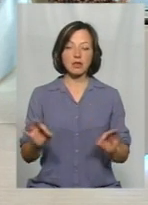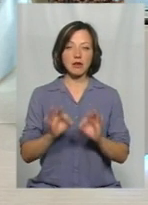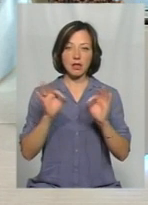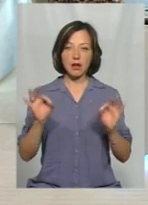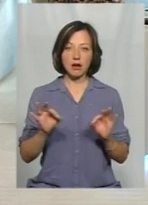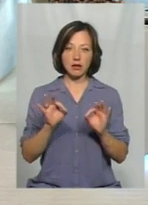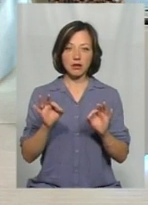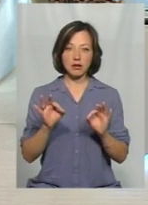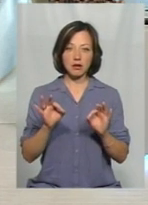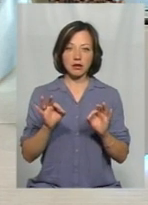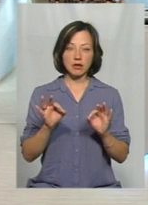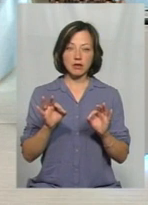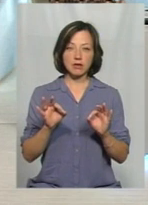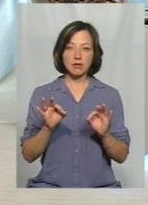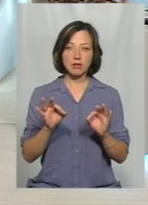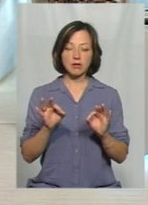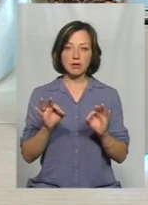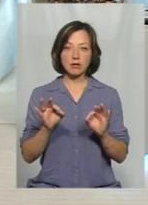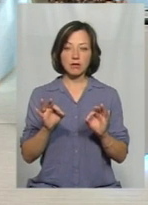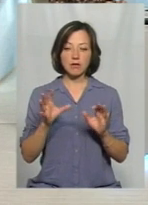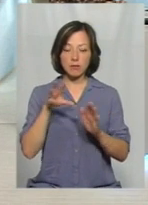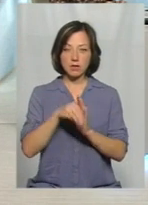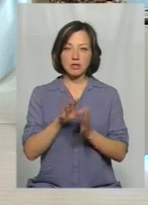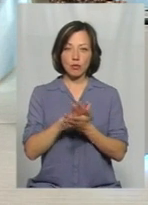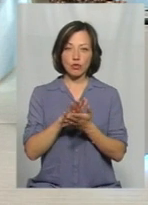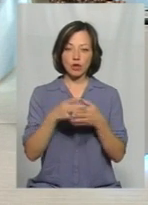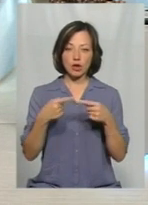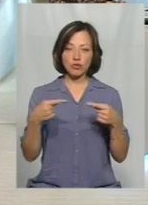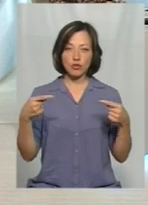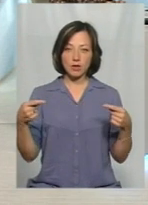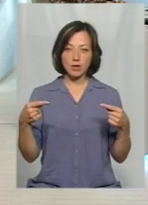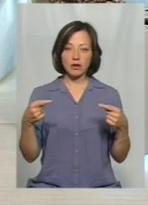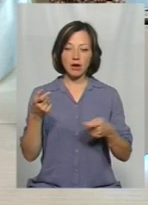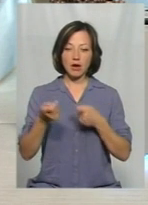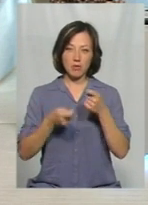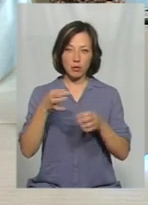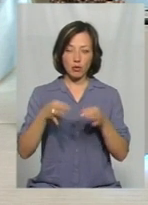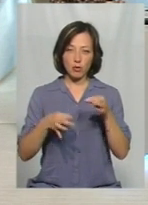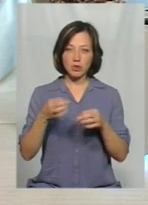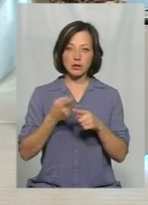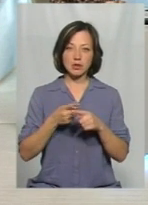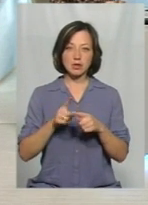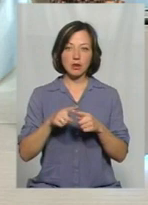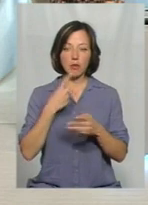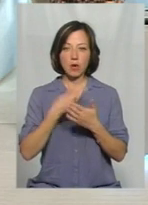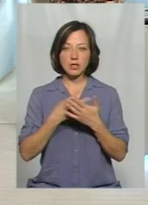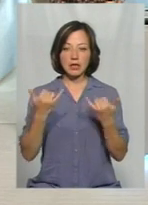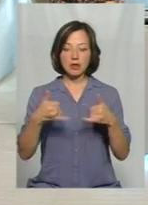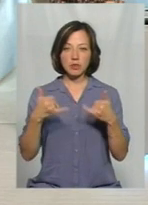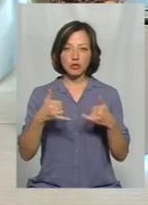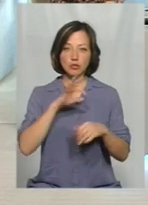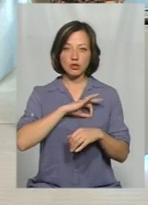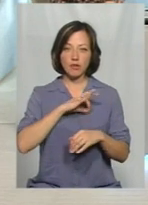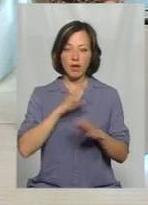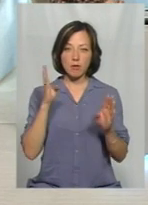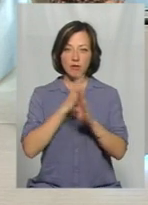достатньо великих місців забруднення річовин, зокрема органічних річовин. Це показник хімічного споживання